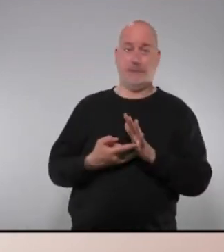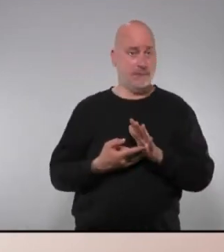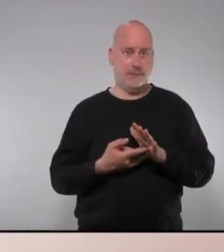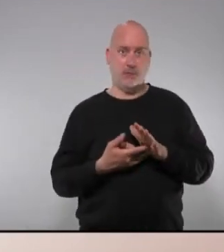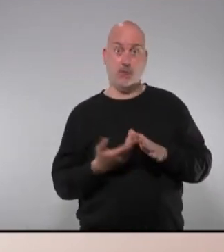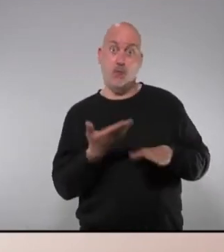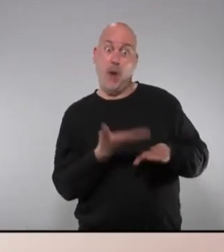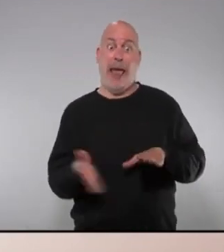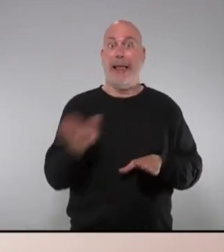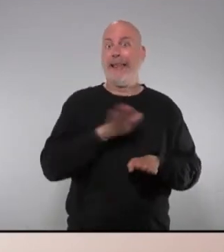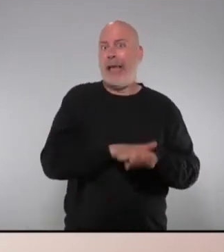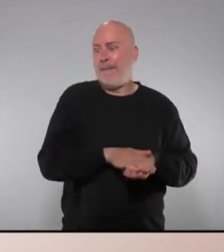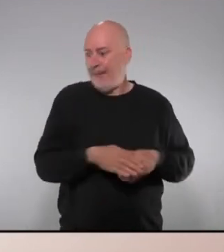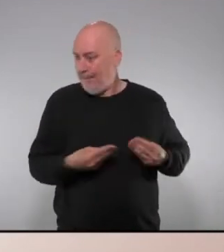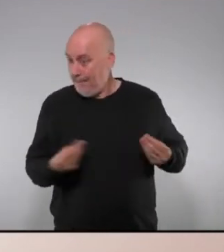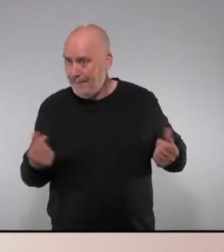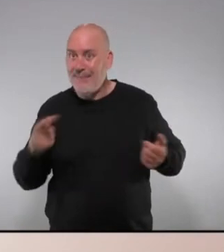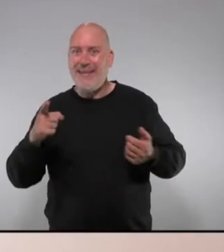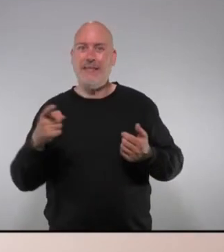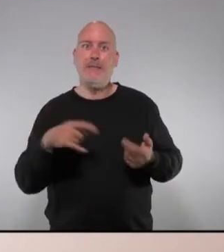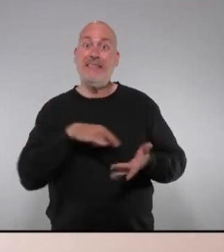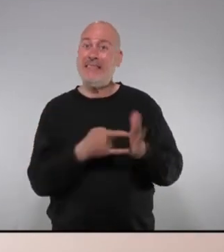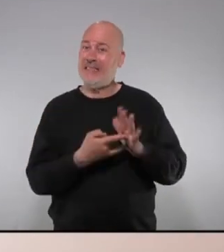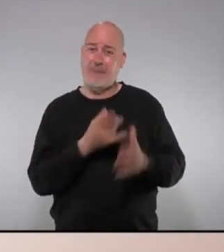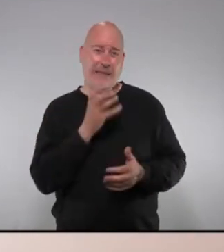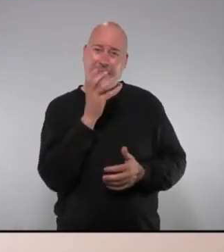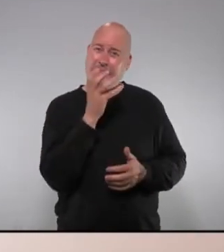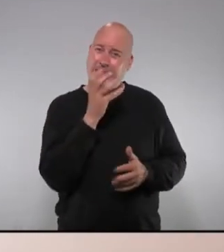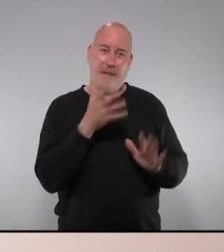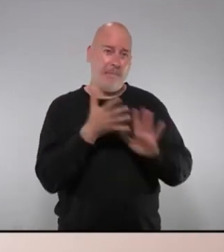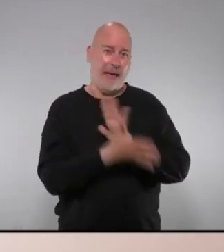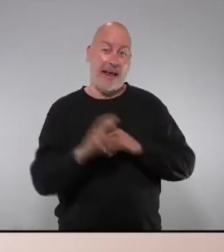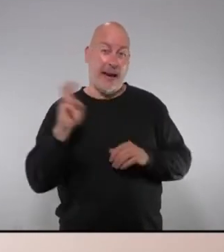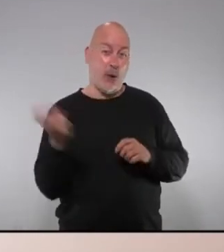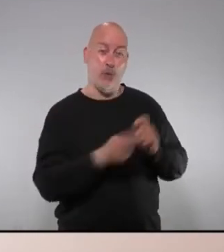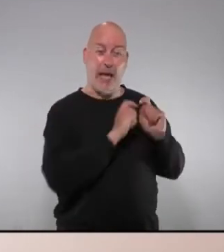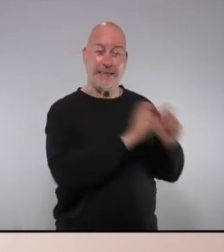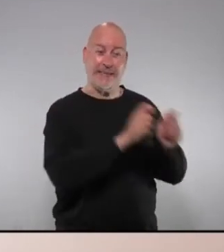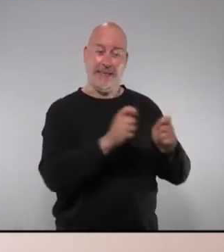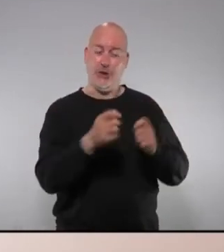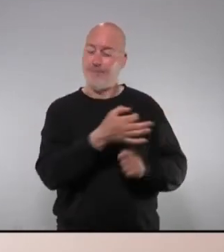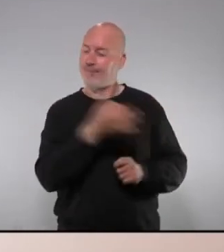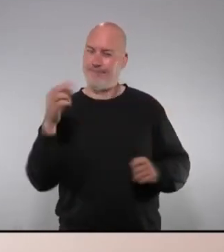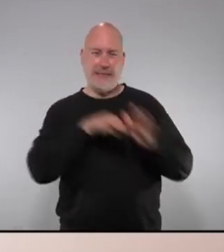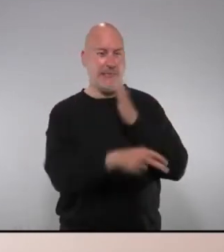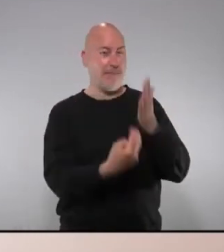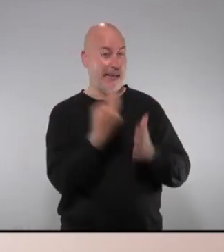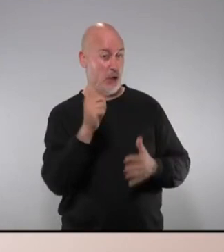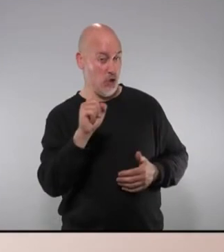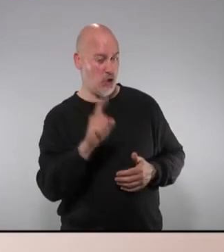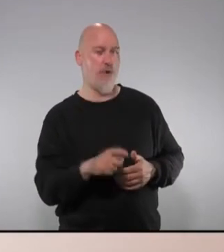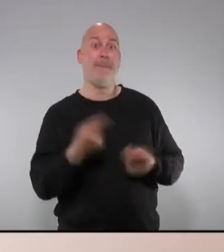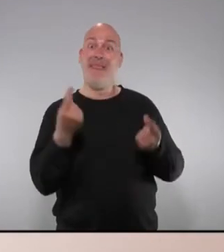tancar els ulls i no veure que tenim el sistema podrit per una mala assignació de recursos una assignació no prou transparent i que se'n van